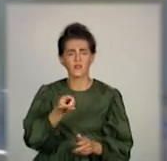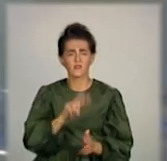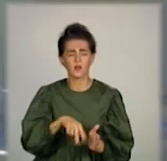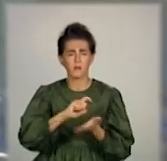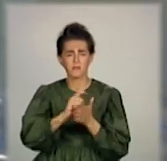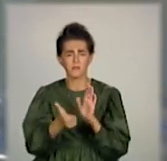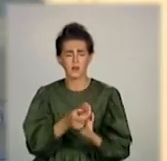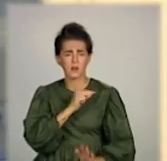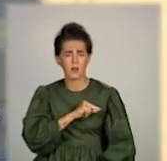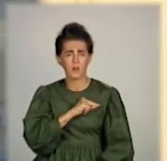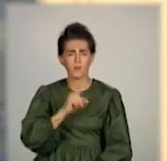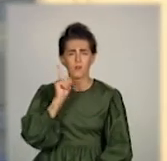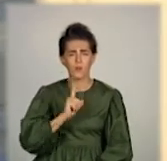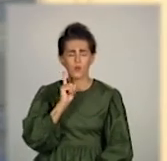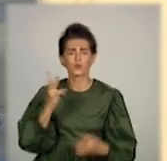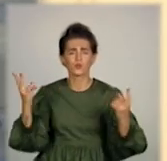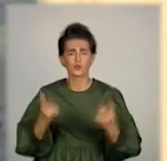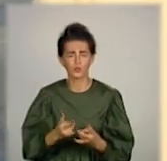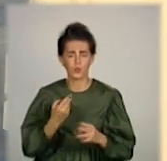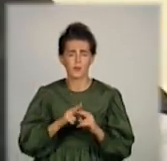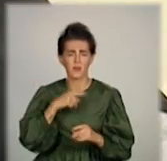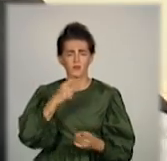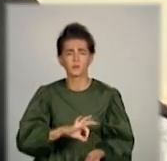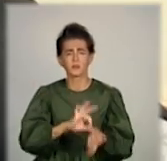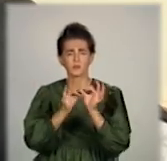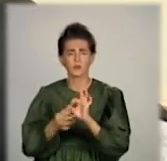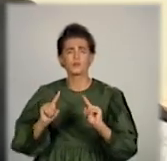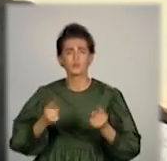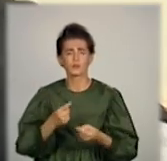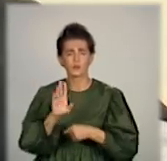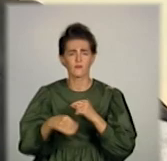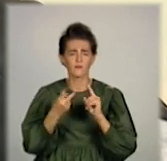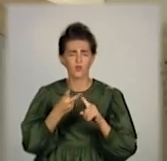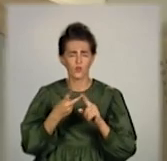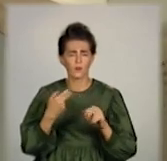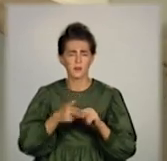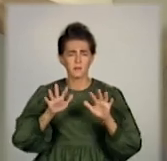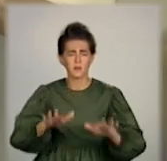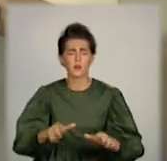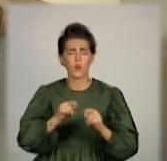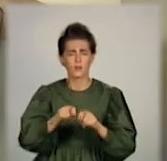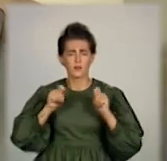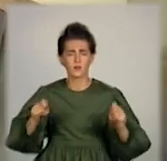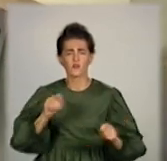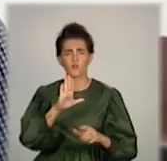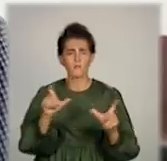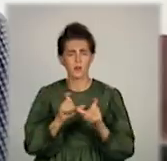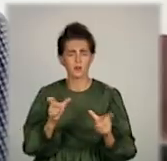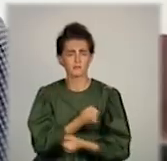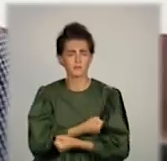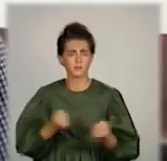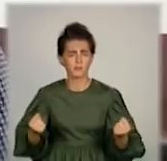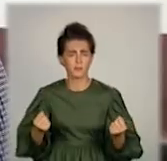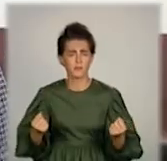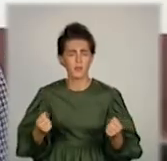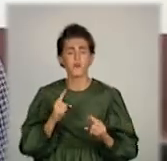працюватимуть, поки в них буде необхідність. І пояснює, чому другий пункт щеплення відкрили саме у супермаркеті. Тому